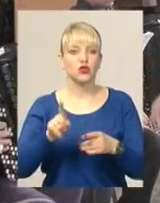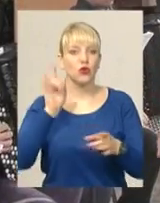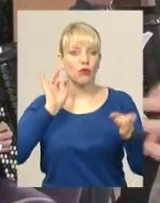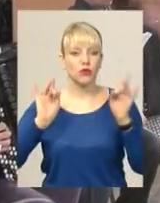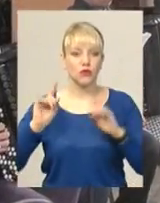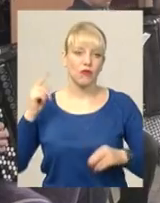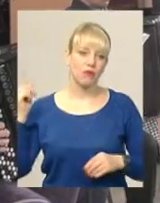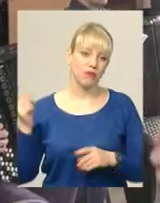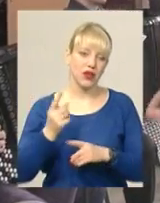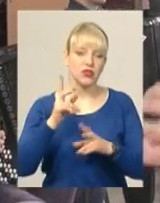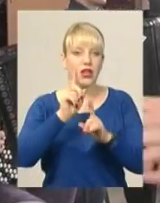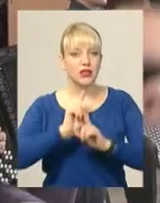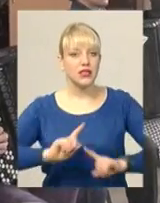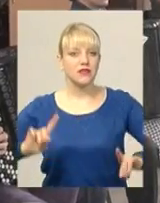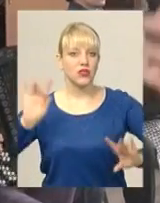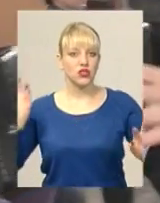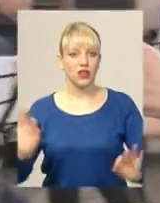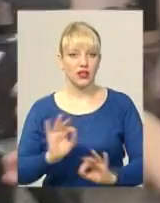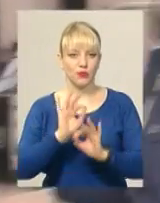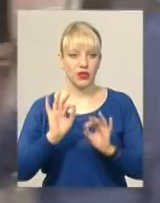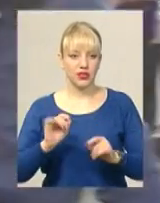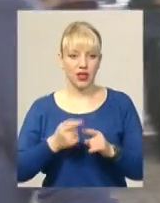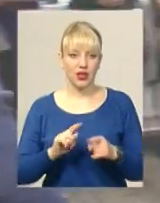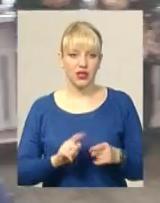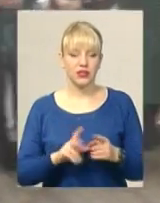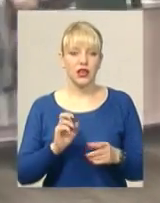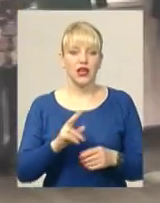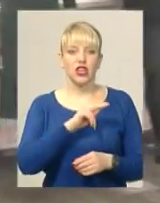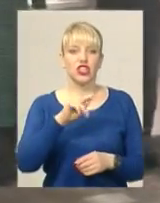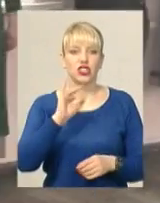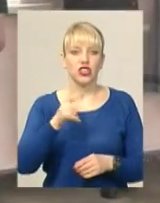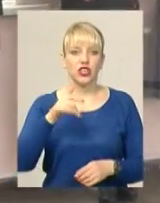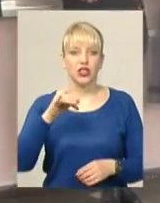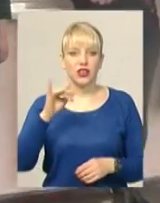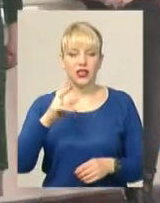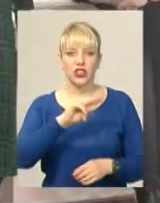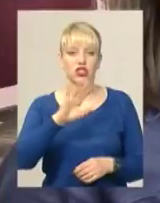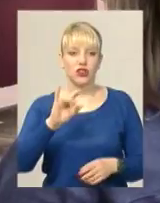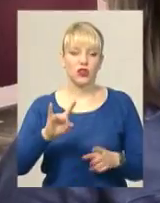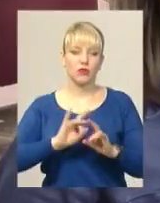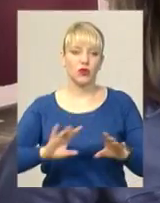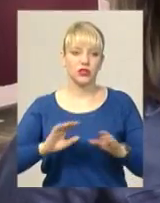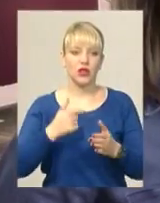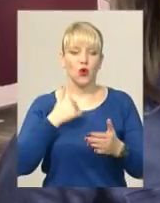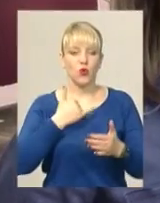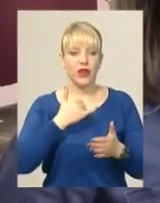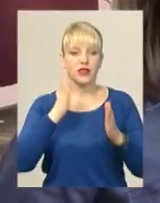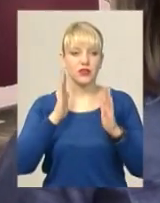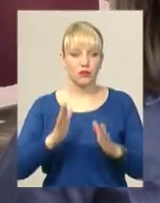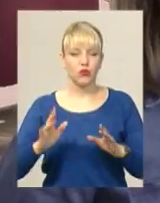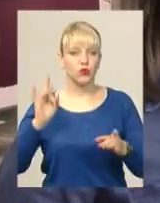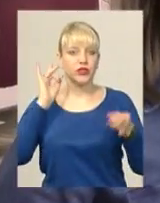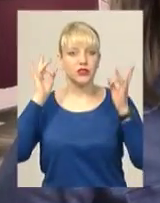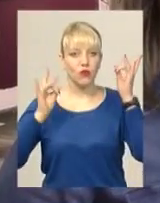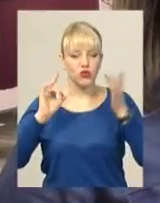або у незвичній інтерпретації. Як, наприклад, кантата Віктора Камінського «Чигирине-Чигирине», пояснює хормейстер. Наприклад, у нас буде звучати твір